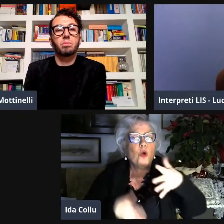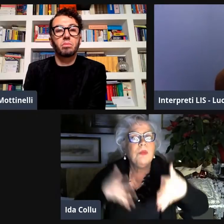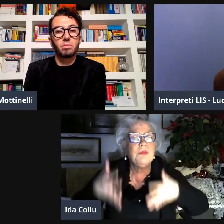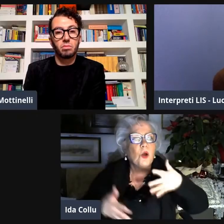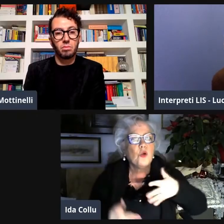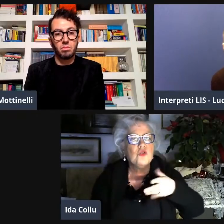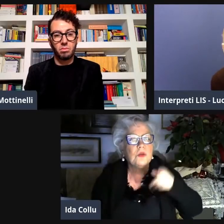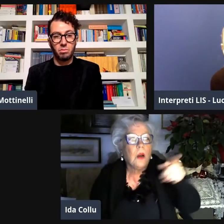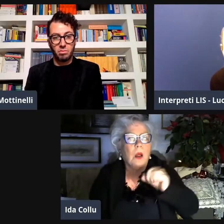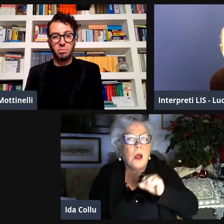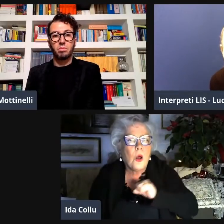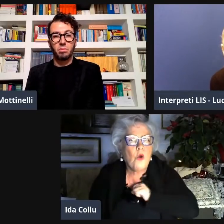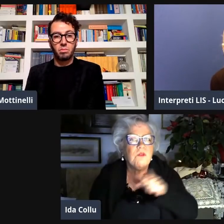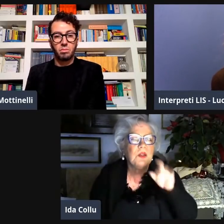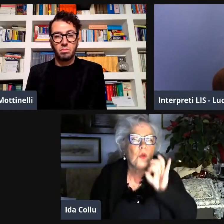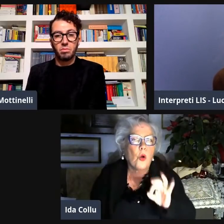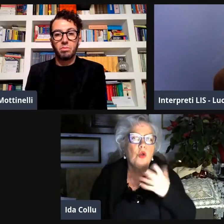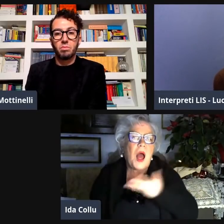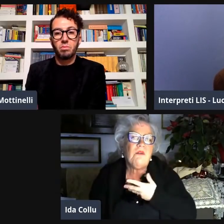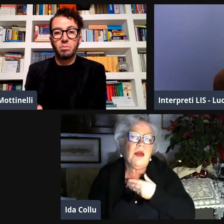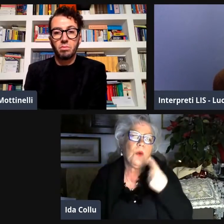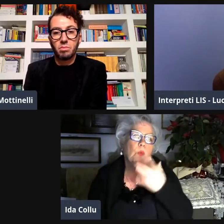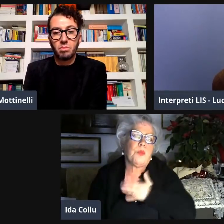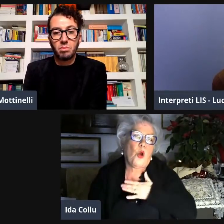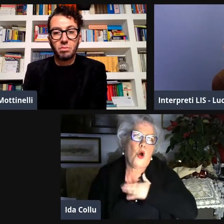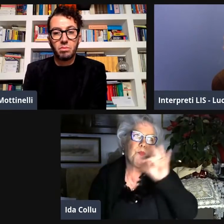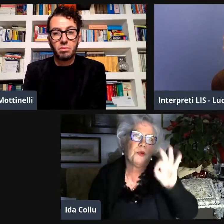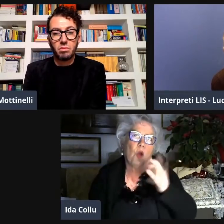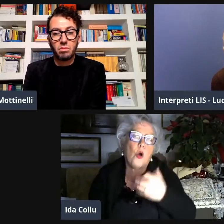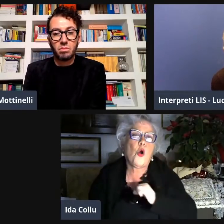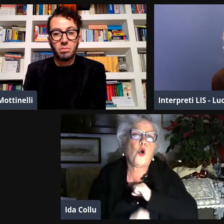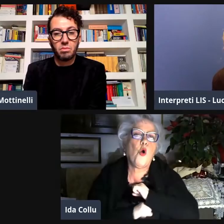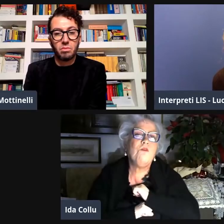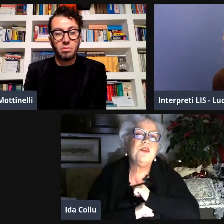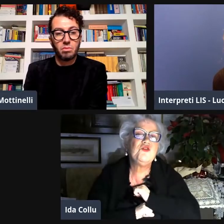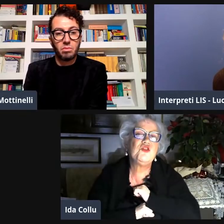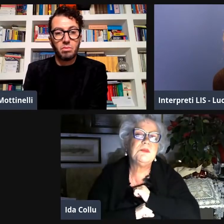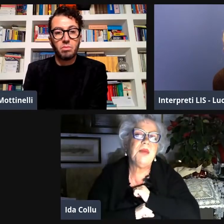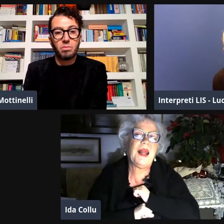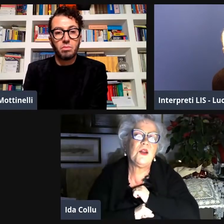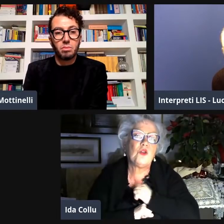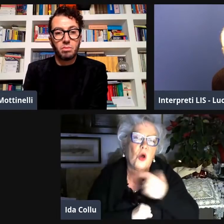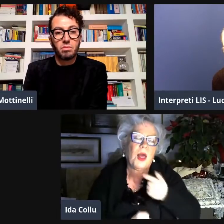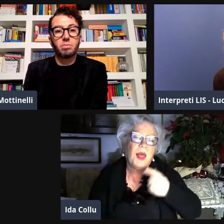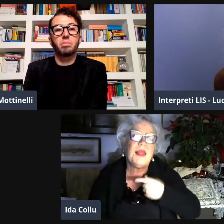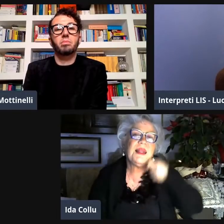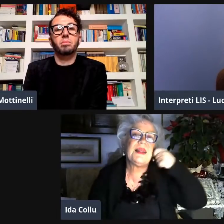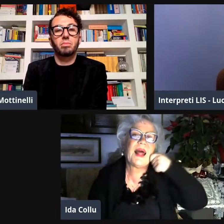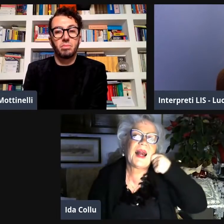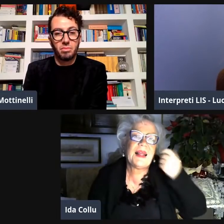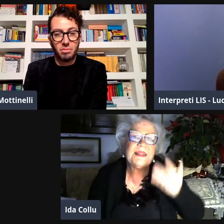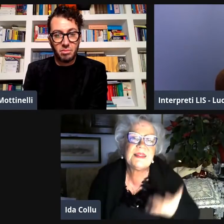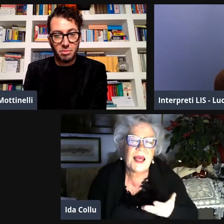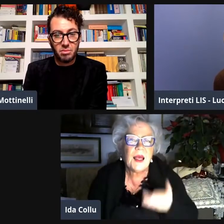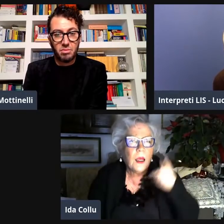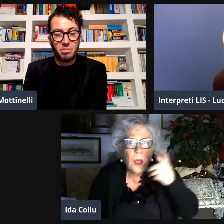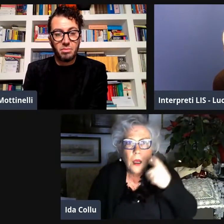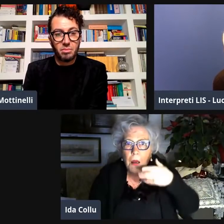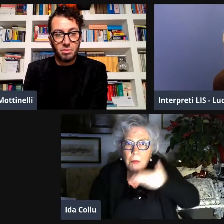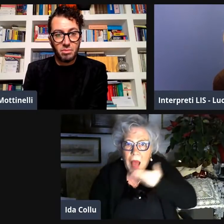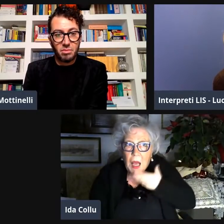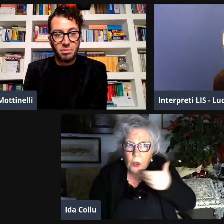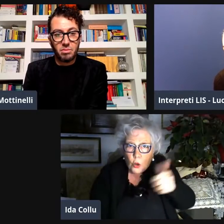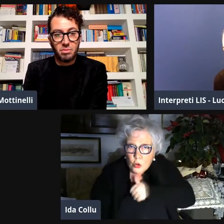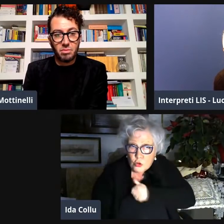fatti dei confronti Magarotto aveva scritto il libro sul linguaggio mimico-gestuale e diciamo che era stata come un